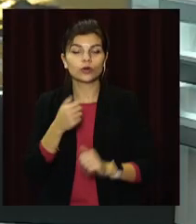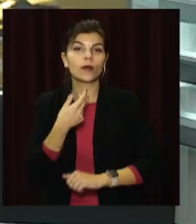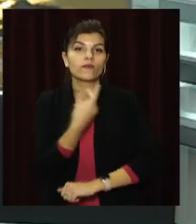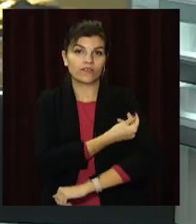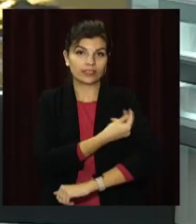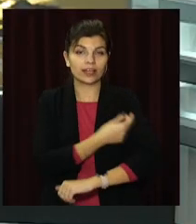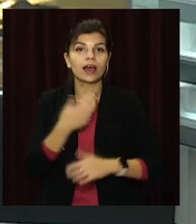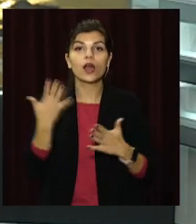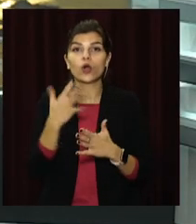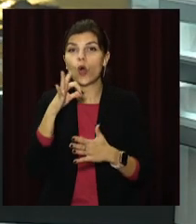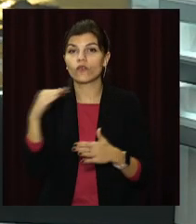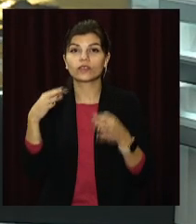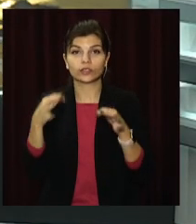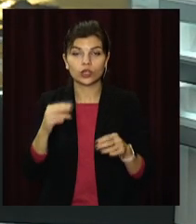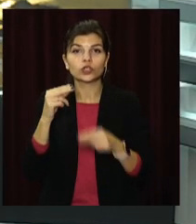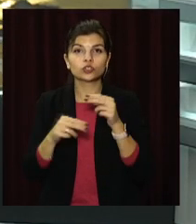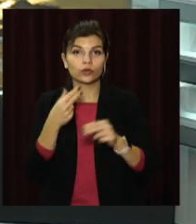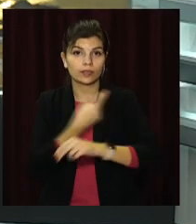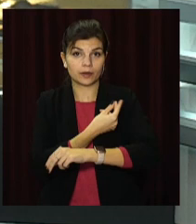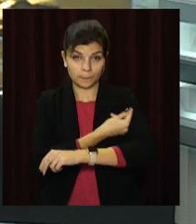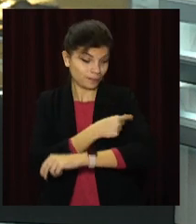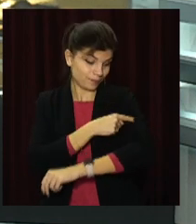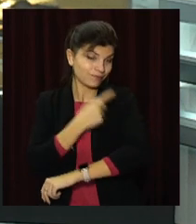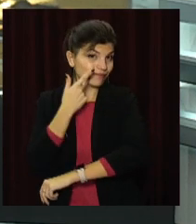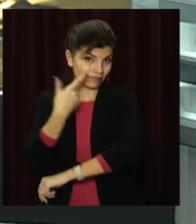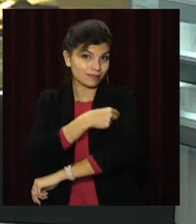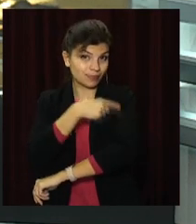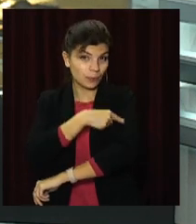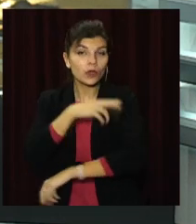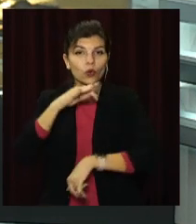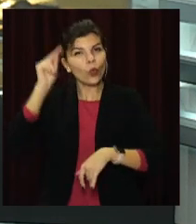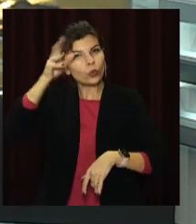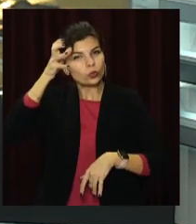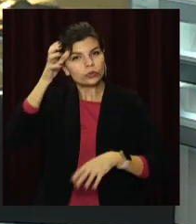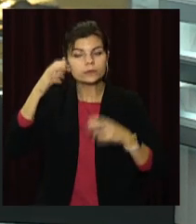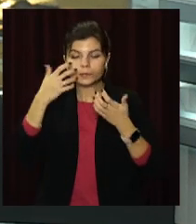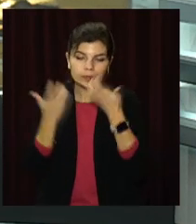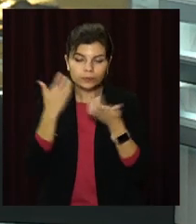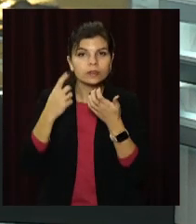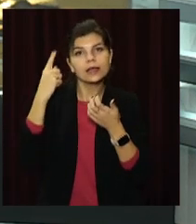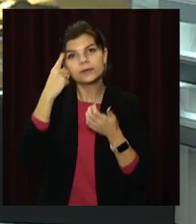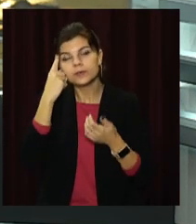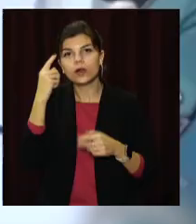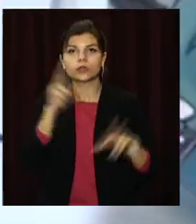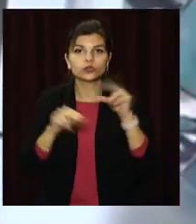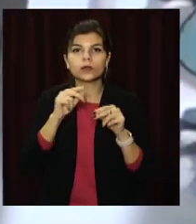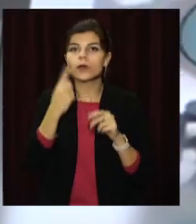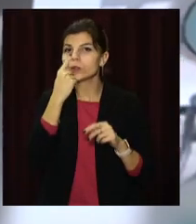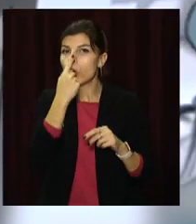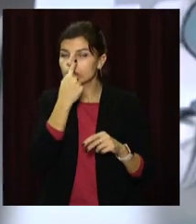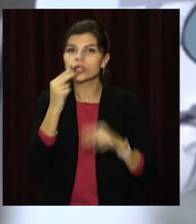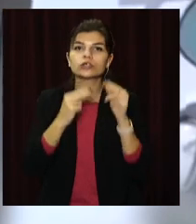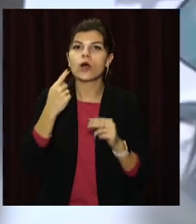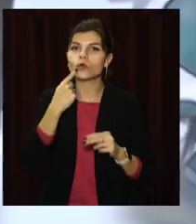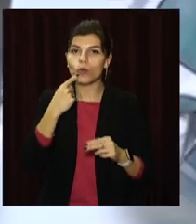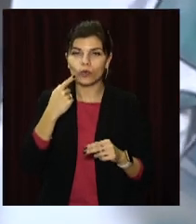Наразі кожну вакцину проти ковід, яку офіційно дозволили, вводять через уколи надпліччя. Однак вчені досліджують інший спосіб